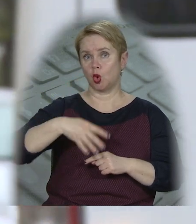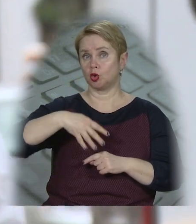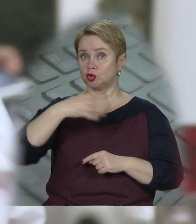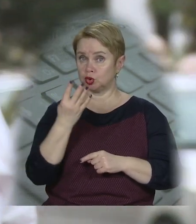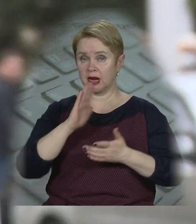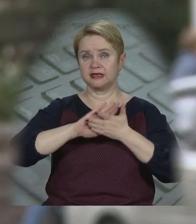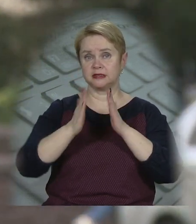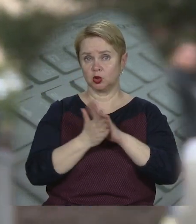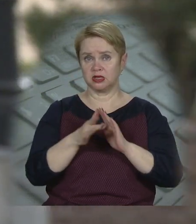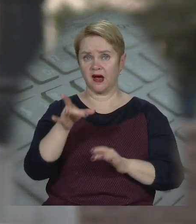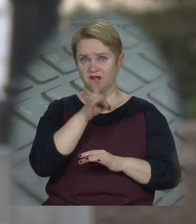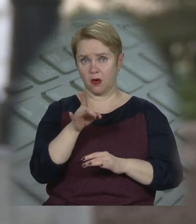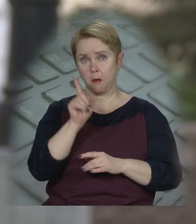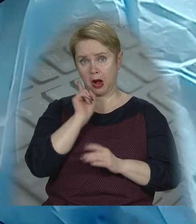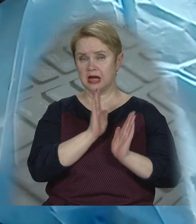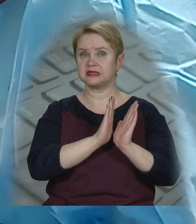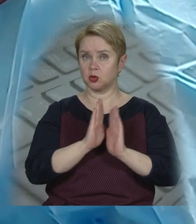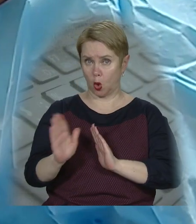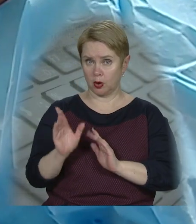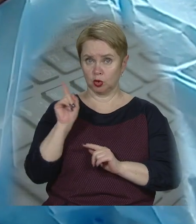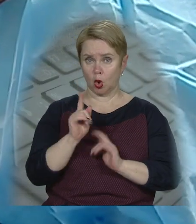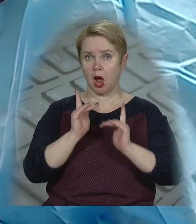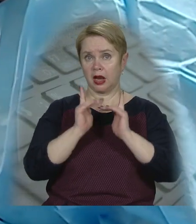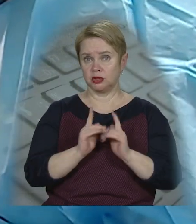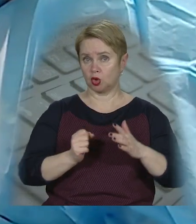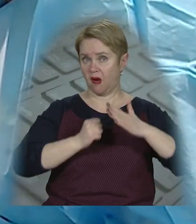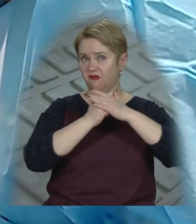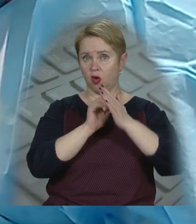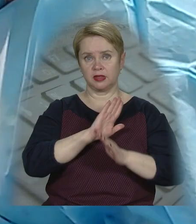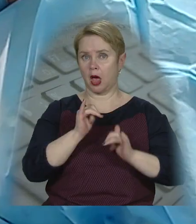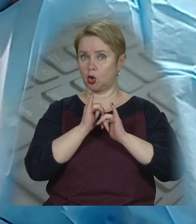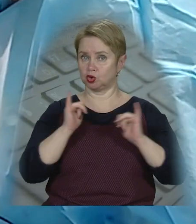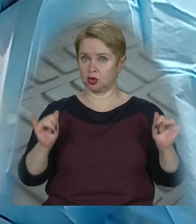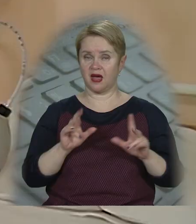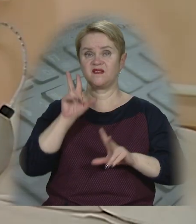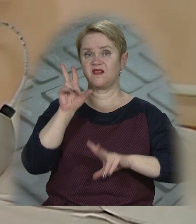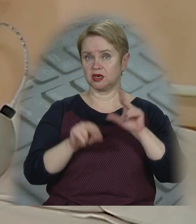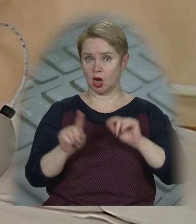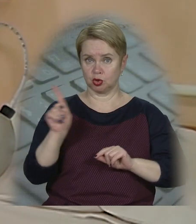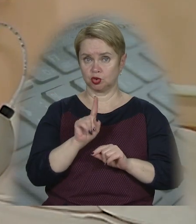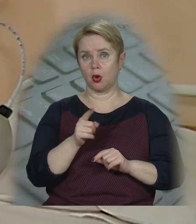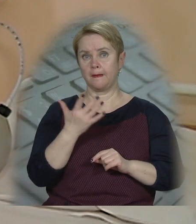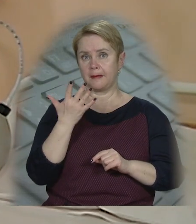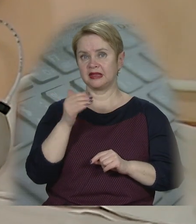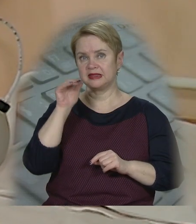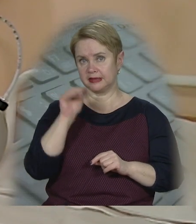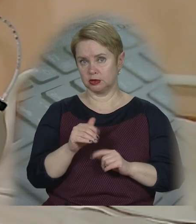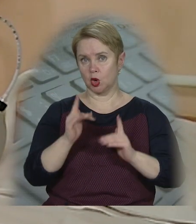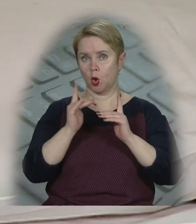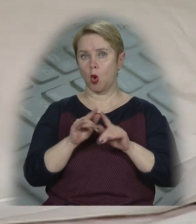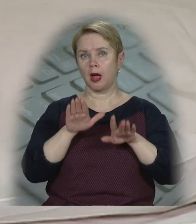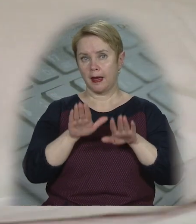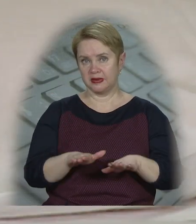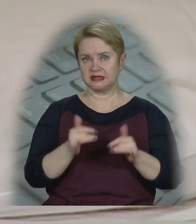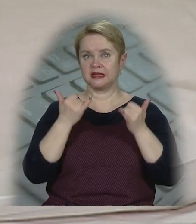44. Ситуація в регіоні поки стабільна, тож ліжко фонд не розширюють. Вважається, що майже п'яти тисяч